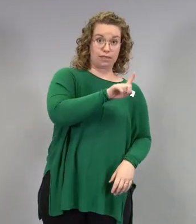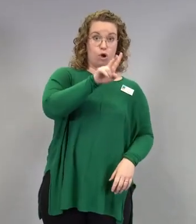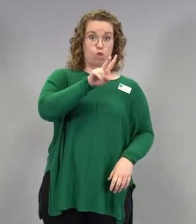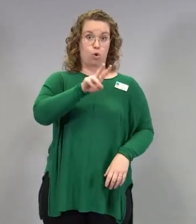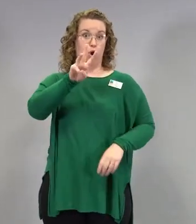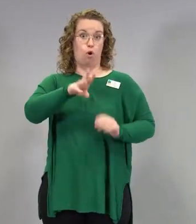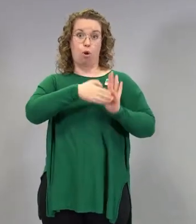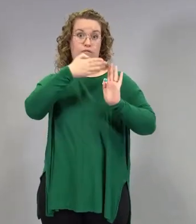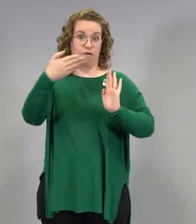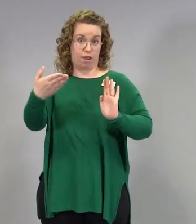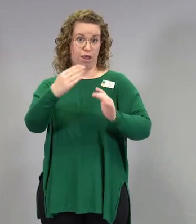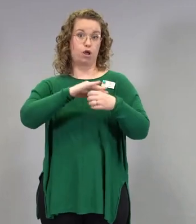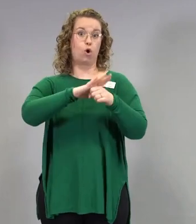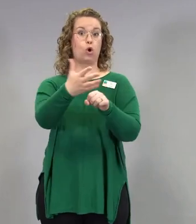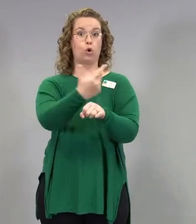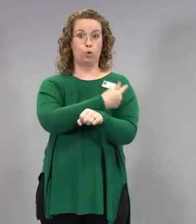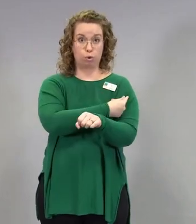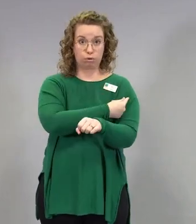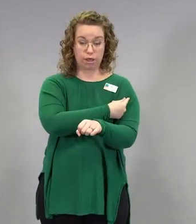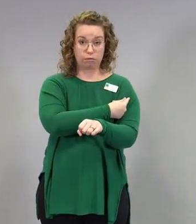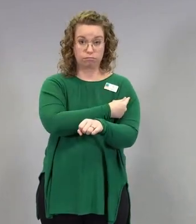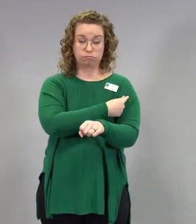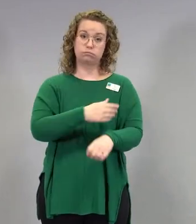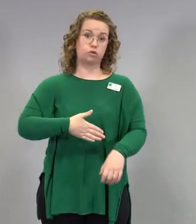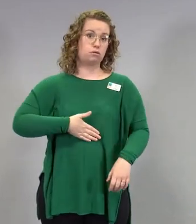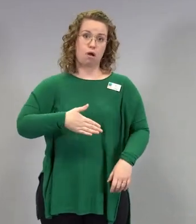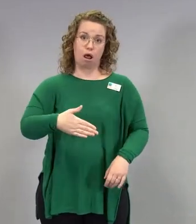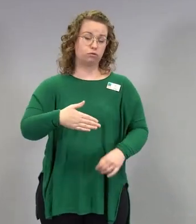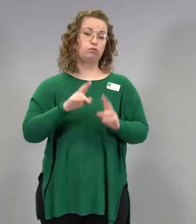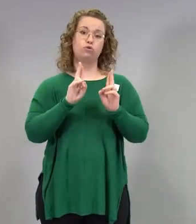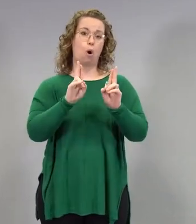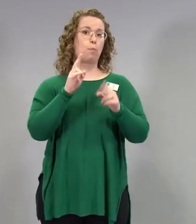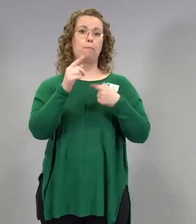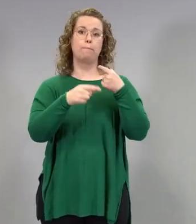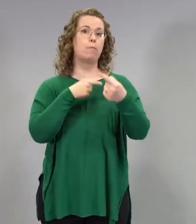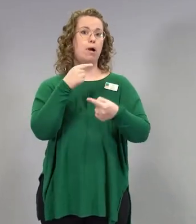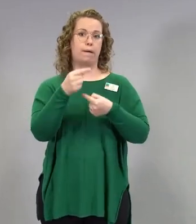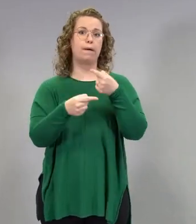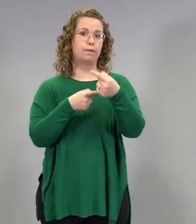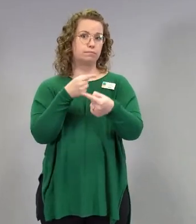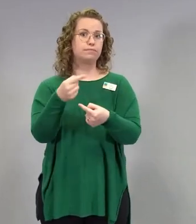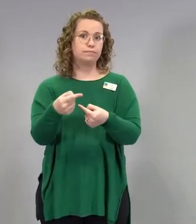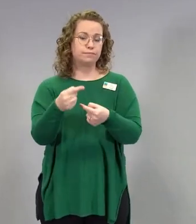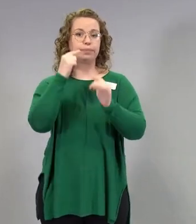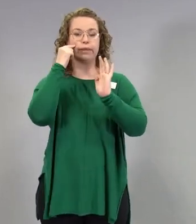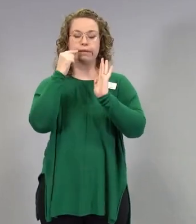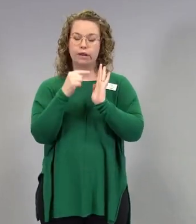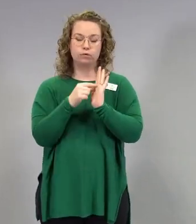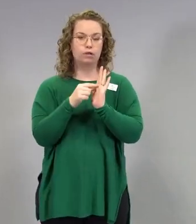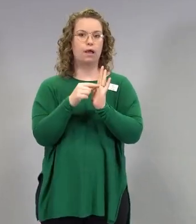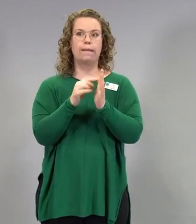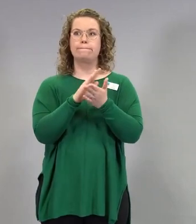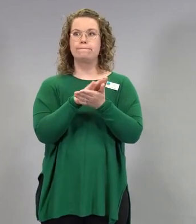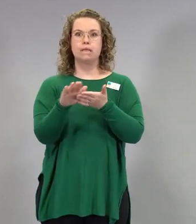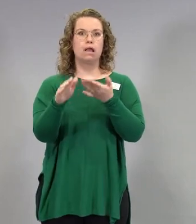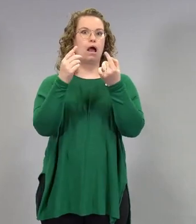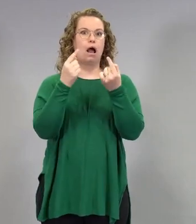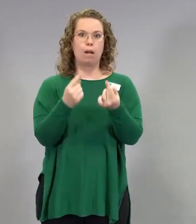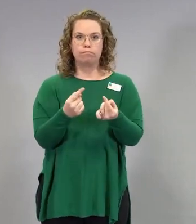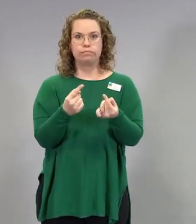vaiheessa, raskauden kulku on ollut normaali. Eli ei ole ollut sitä yhtään odotettua enempää